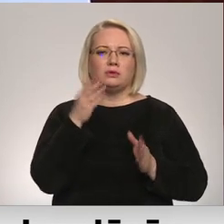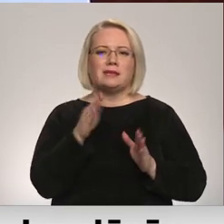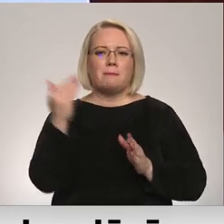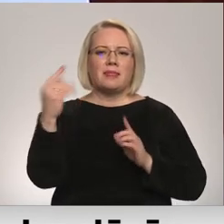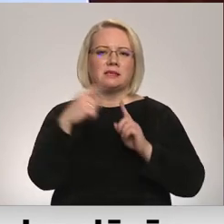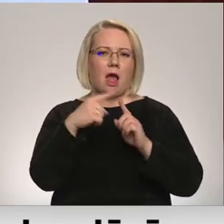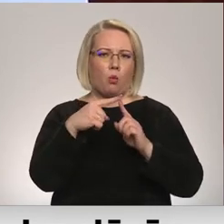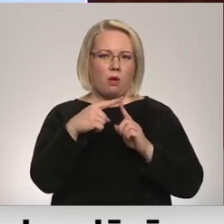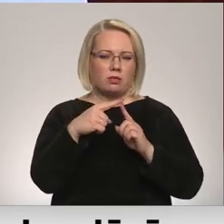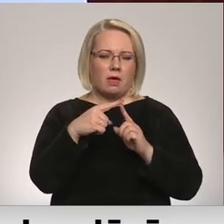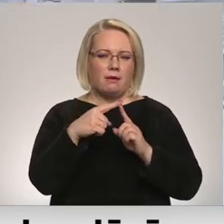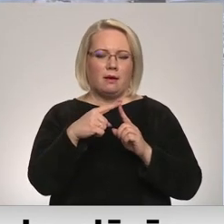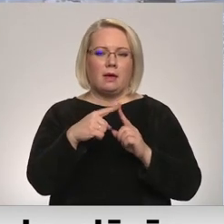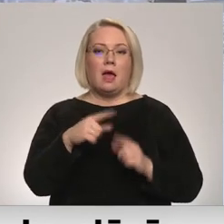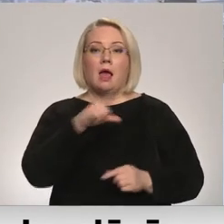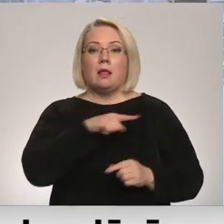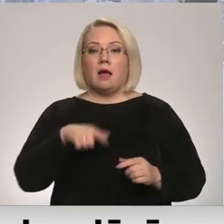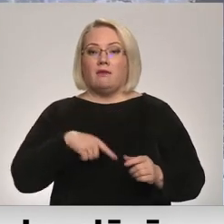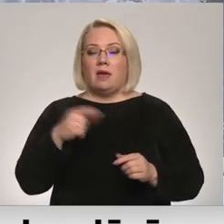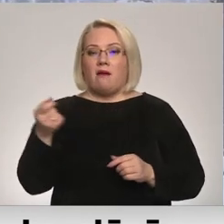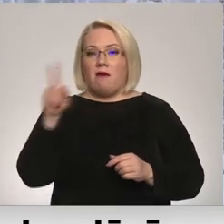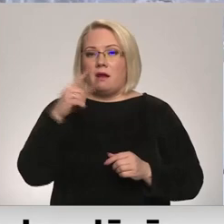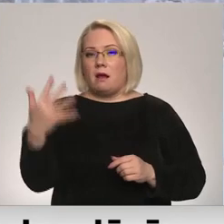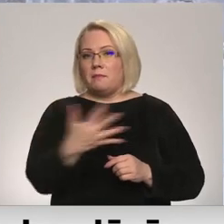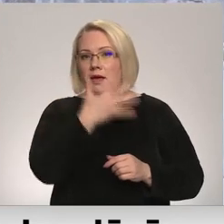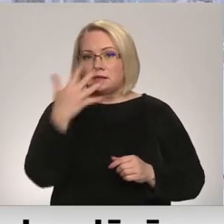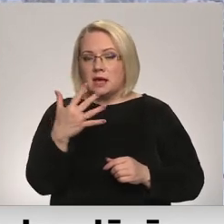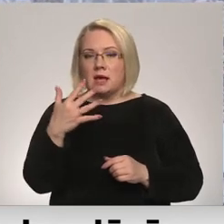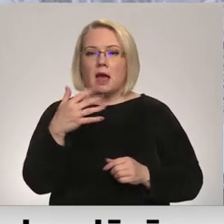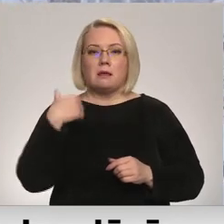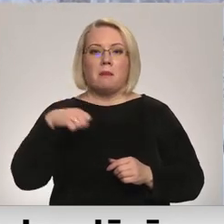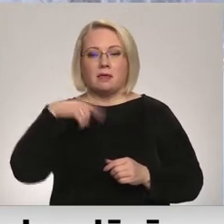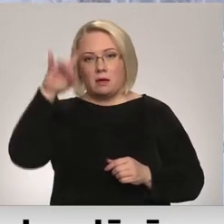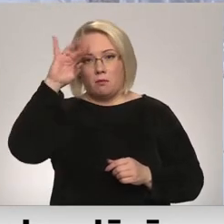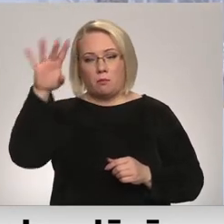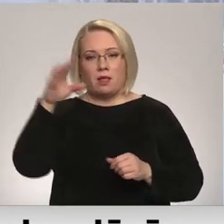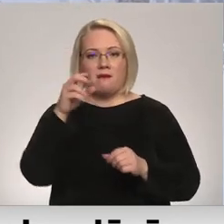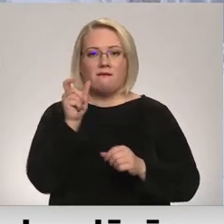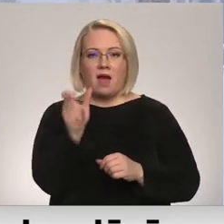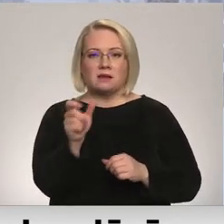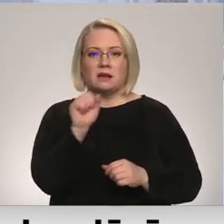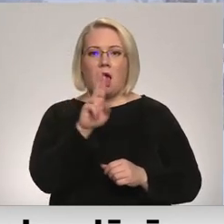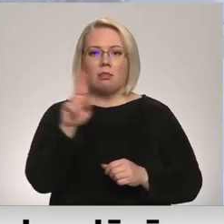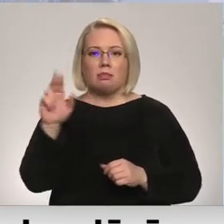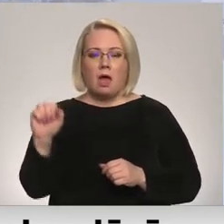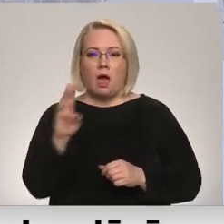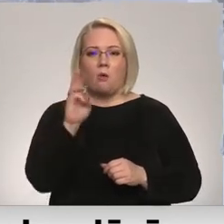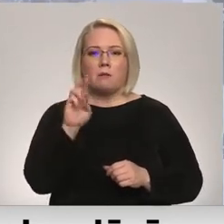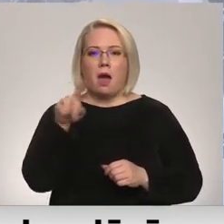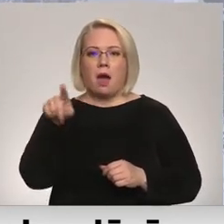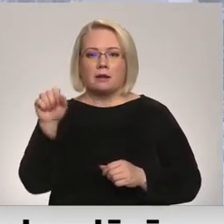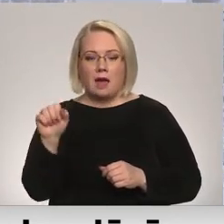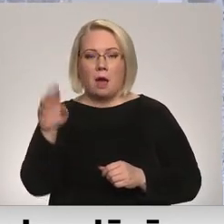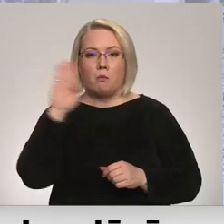ierakstīt bez galotnes. Latvijā jau vairāk nekā piecus gadus meitnēm populārākais vārds ir Anna un Marta, savukārt puišiem Emīls,